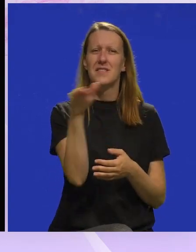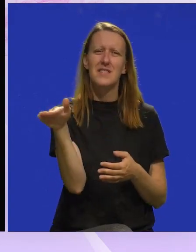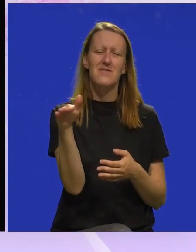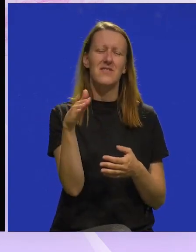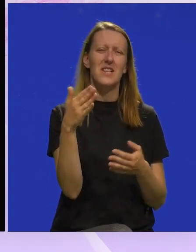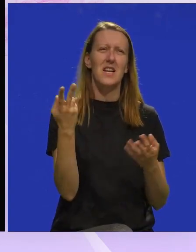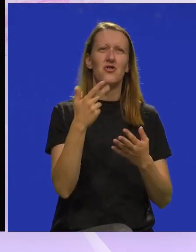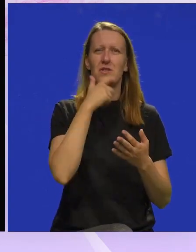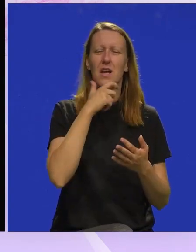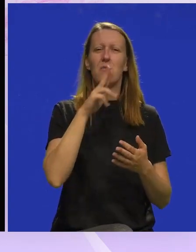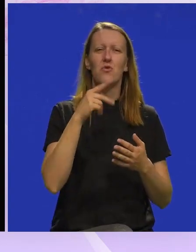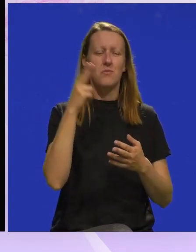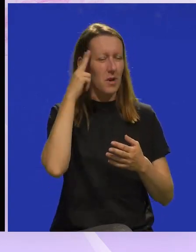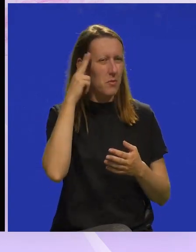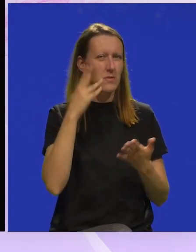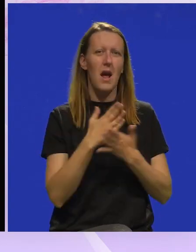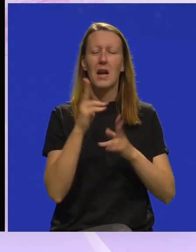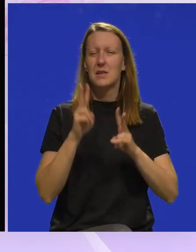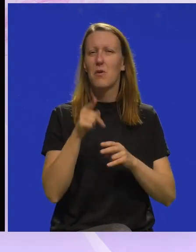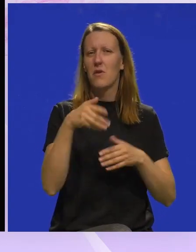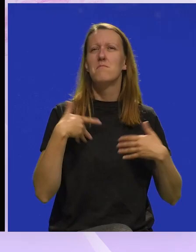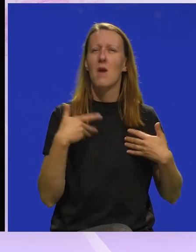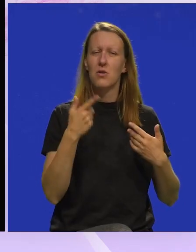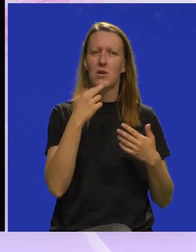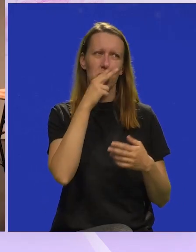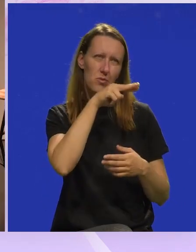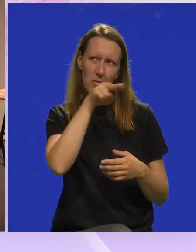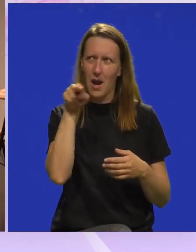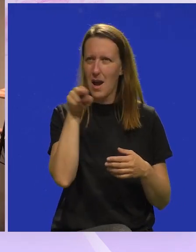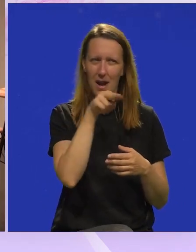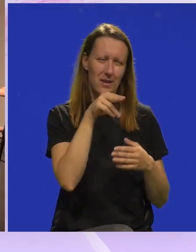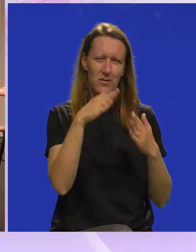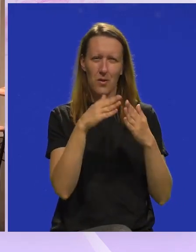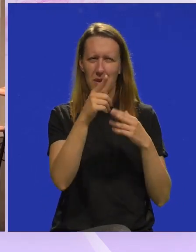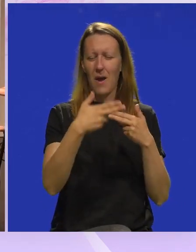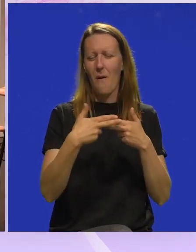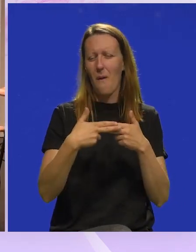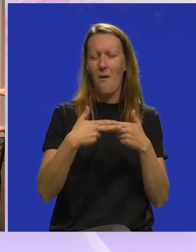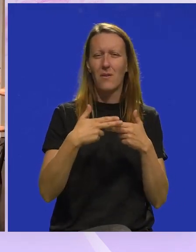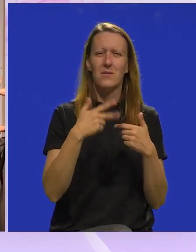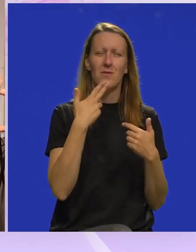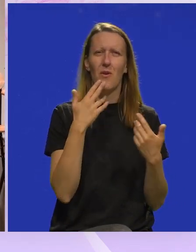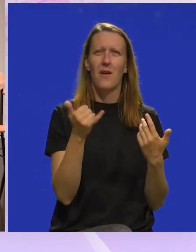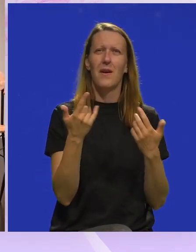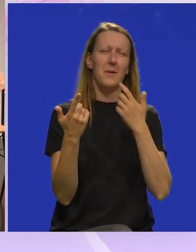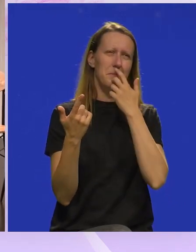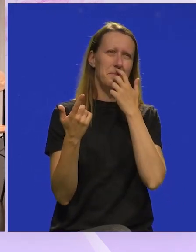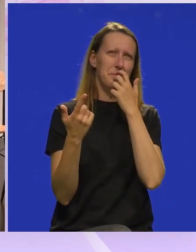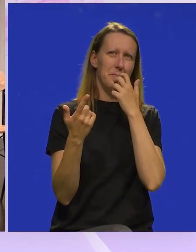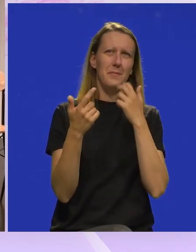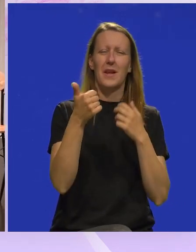svi ovi nešto malo stariji mogu prepoznati, ali zapravo i ovi mlađi jer promatraju doma ovaj taj odnos koji je